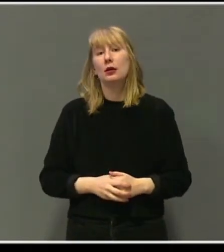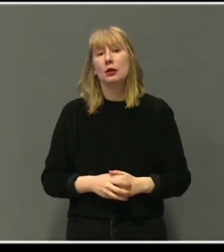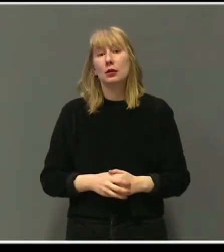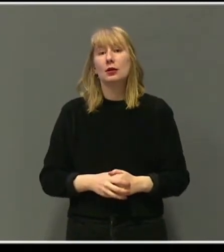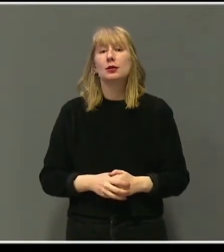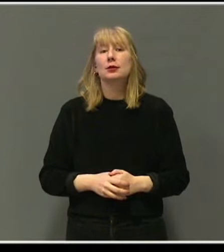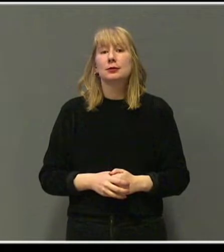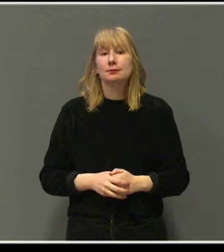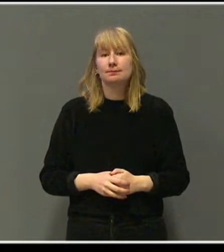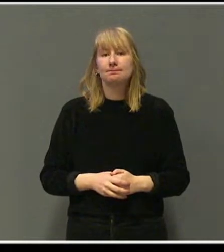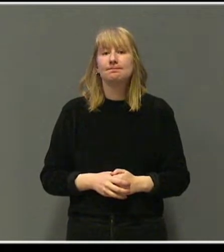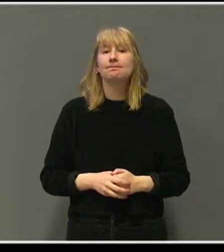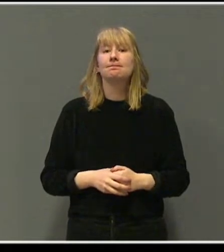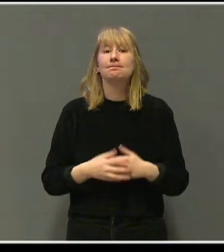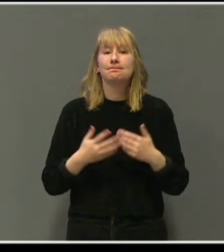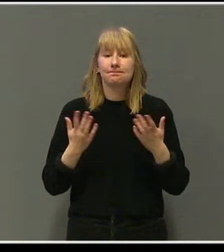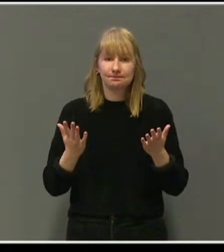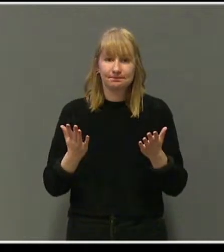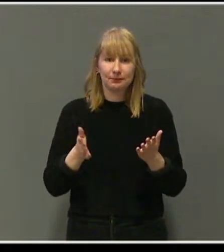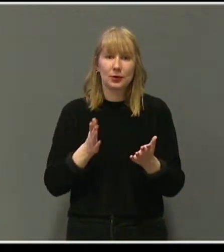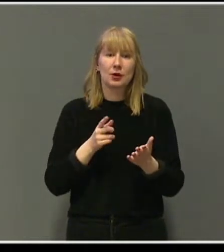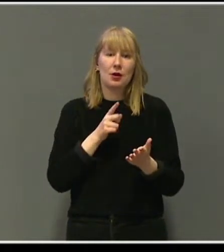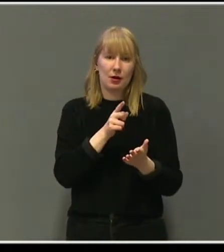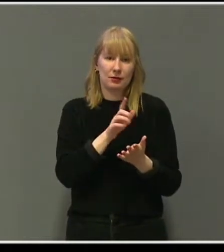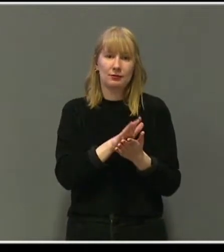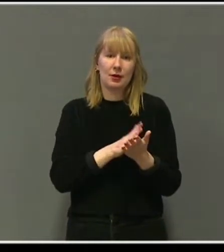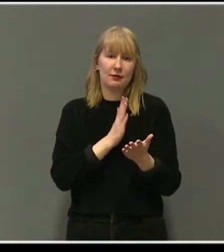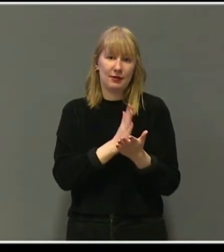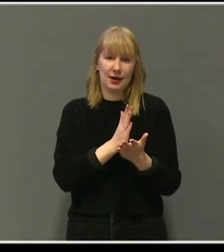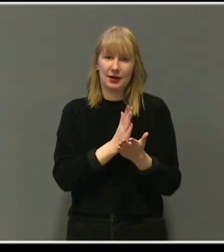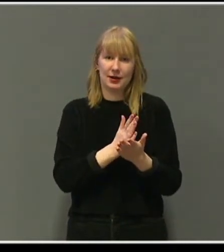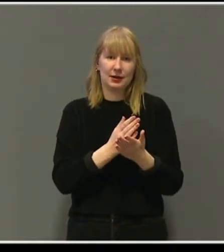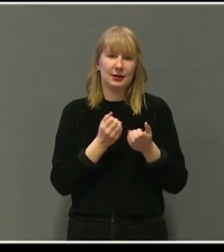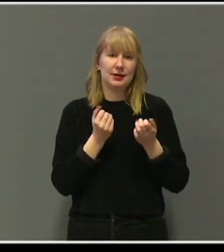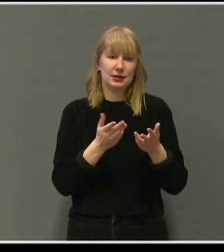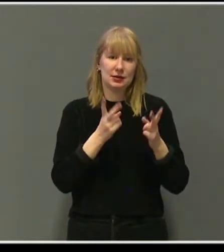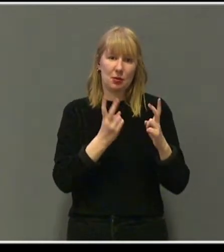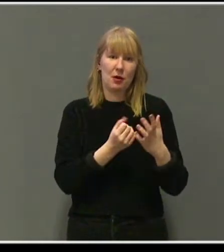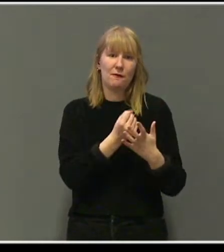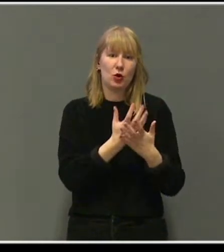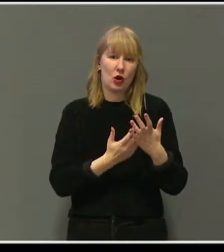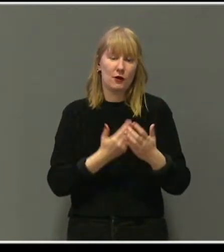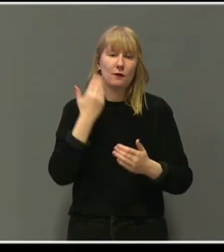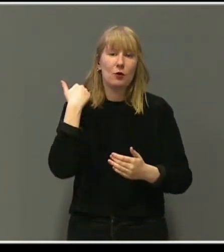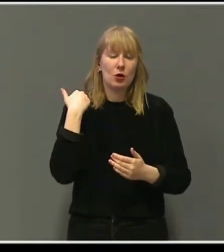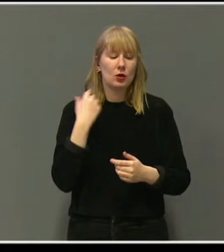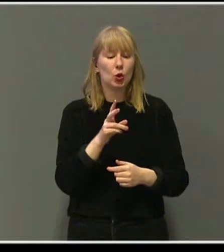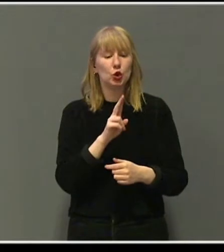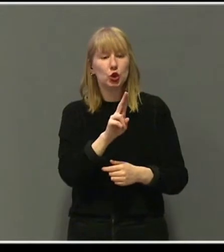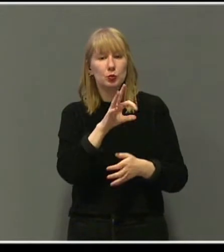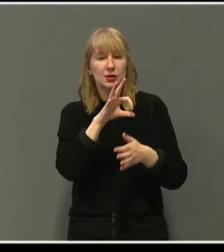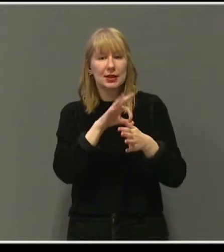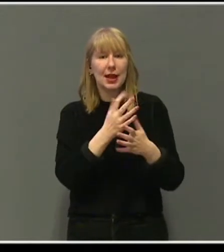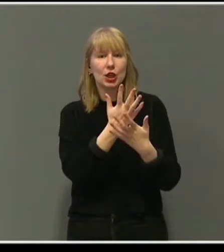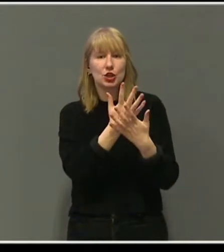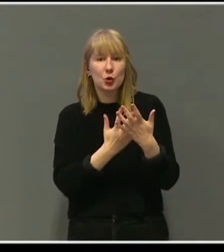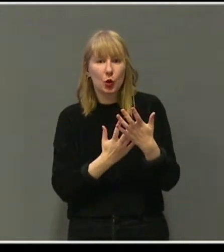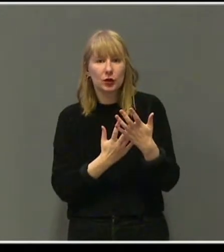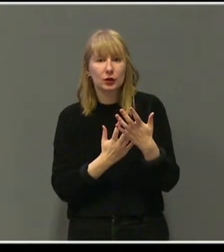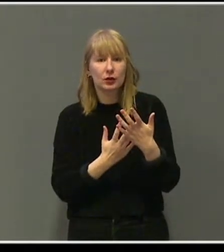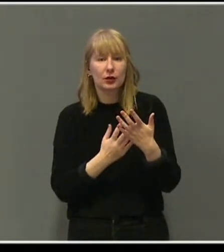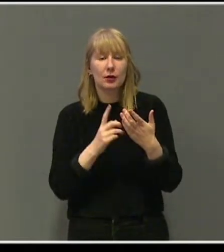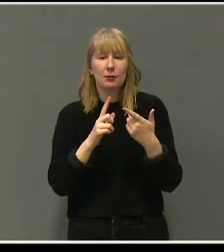tydeligvis levert før. Og den var preget av legespråk. Men mellom